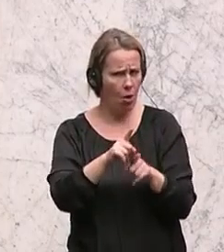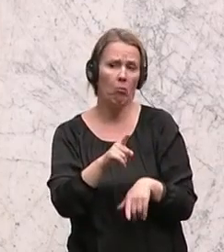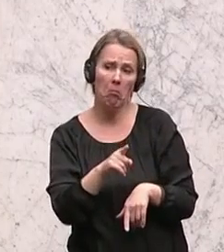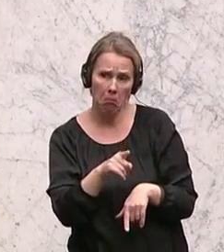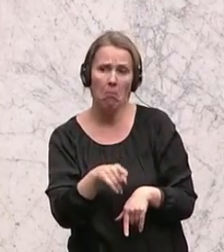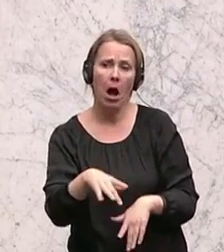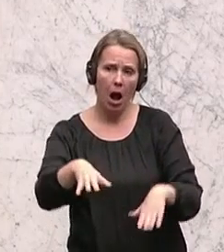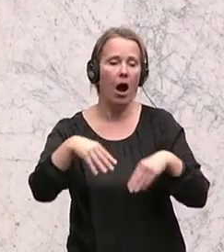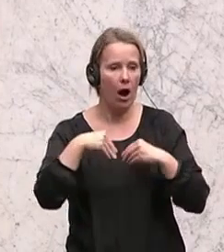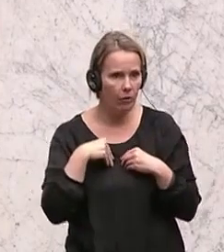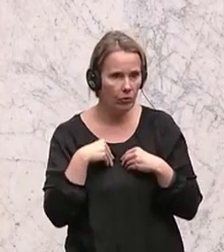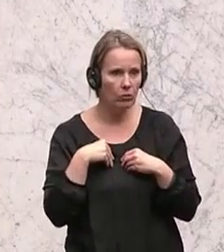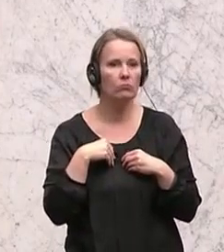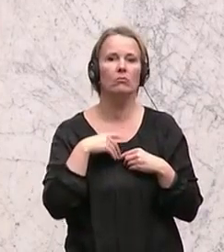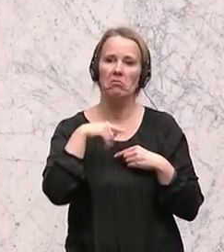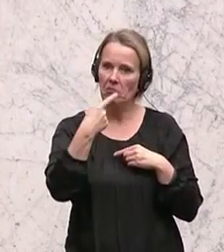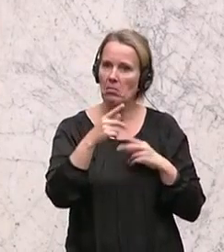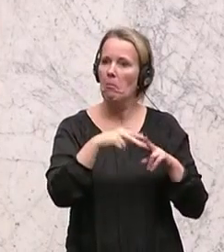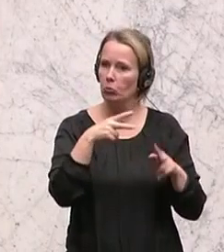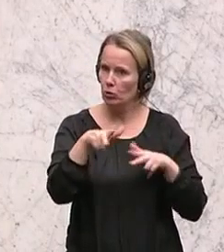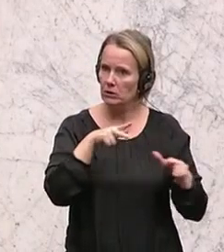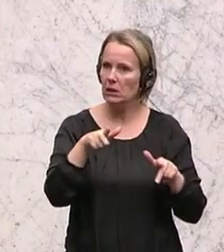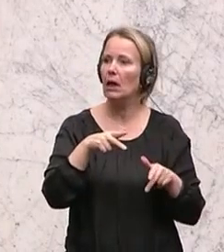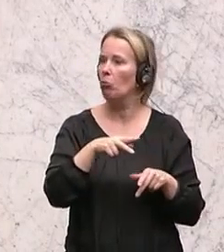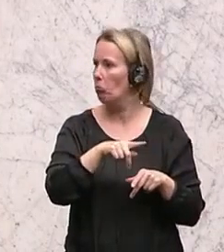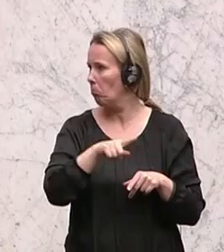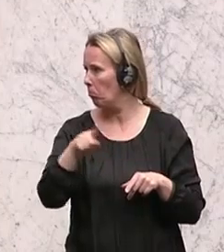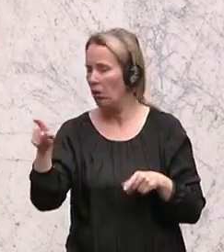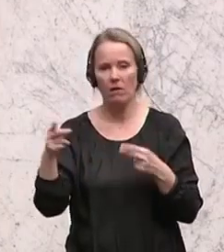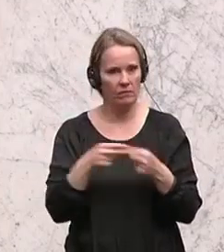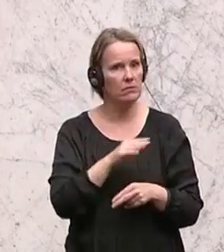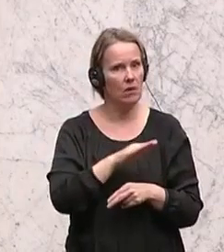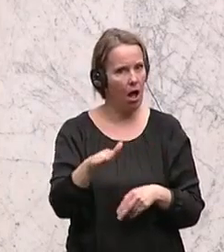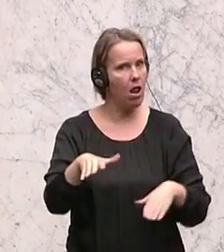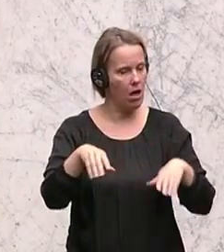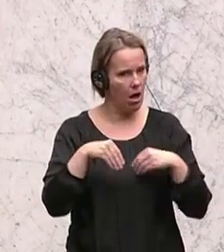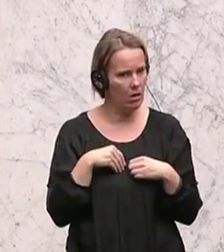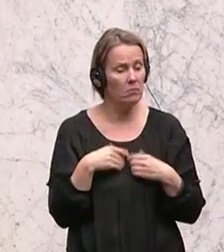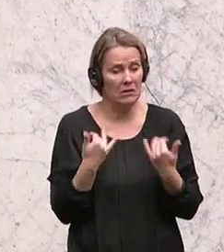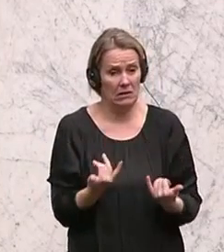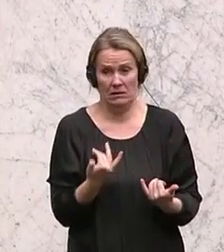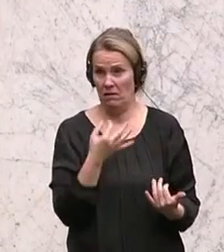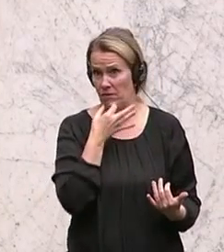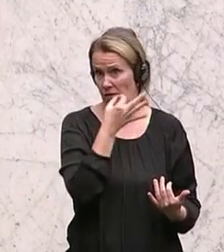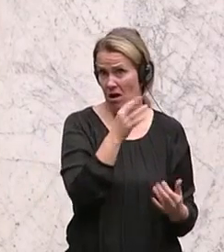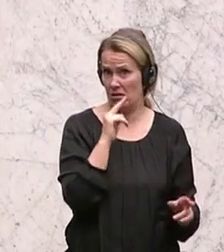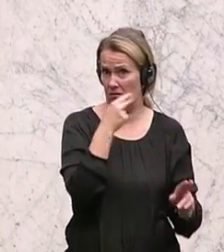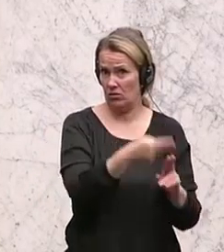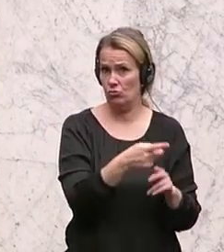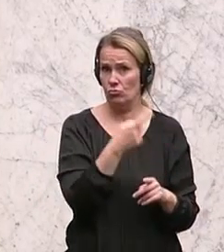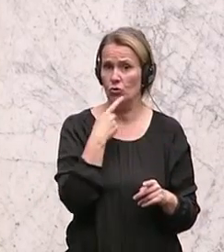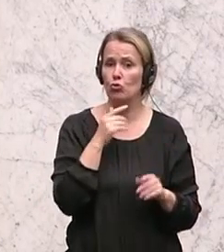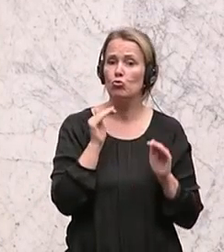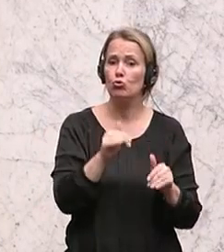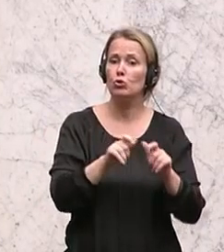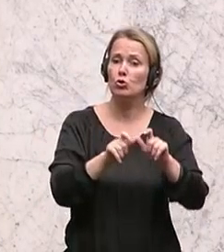allmählich von der ganzen Bundesregierung. Jetzt meine Frage, welche Maßnahmen sind zur Errichtung von Schutzzonen